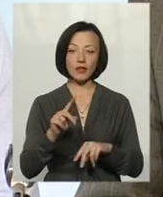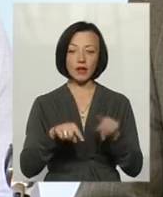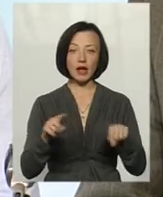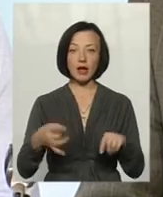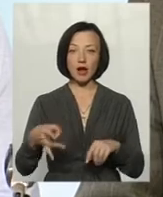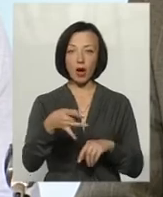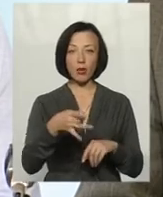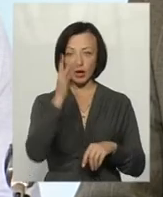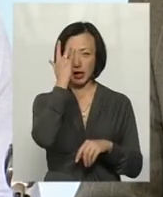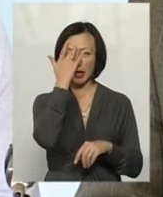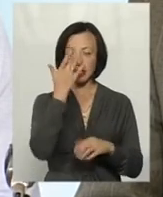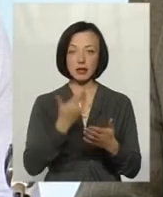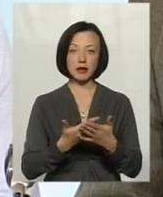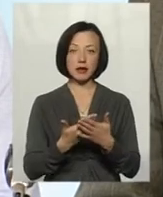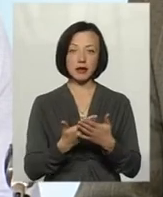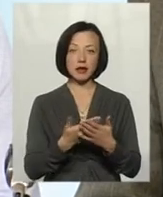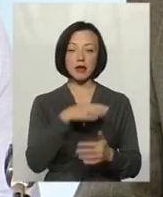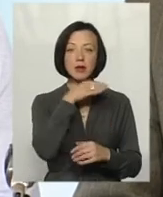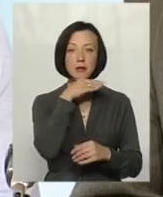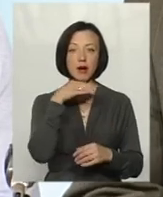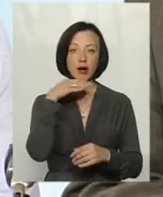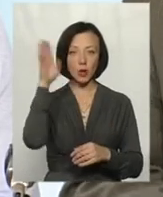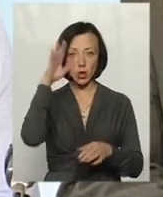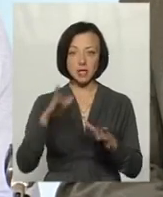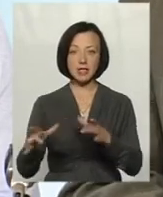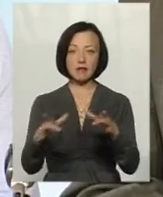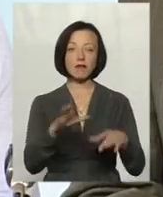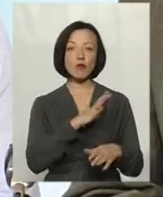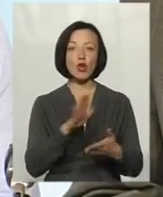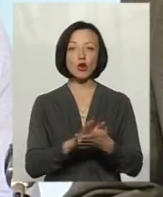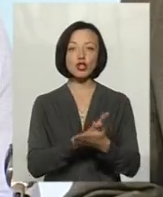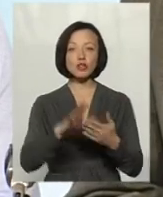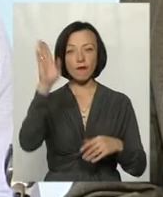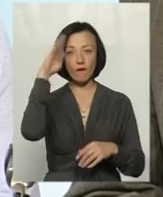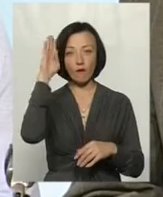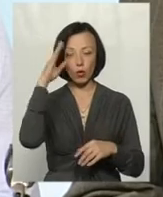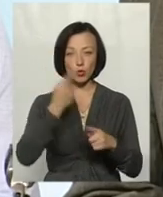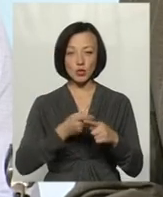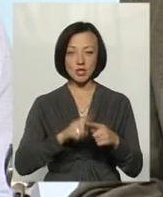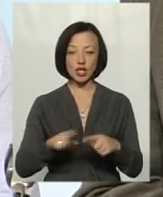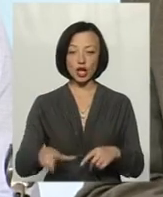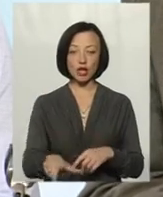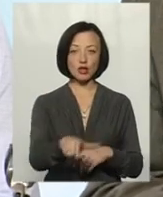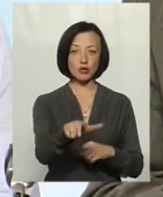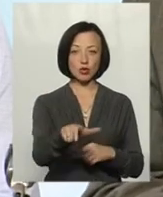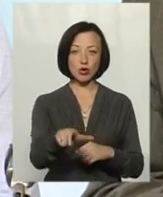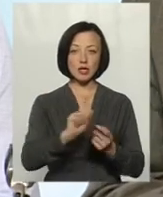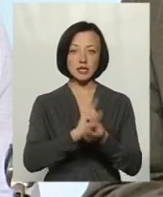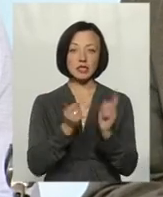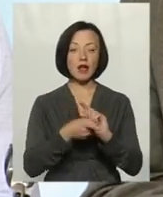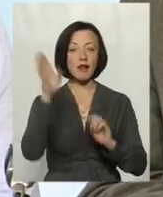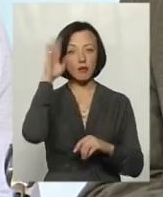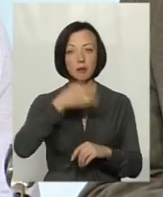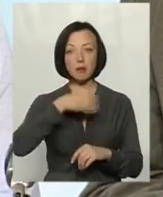районах Індії багато ставків. Було очищено воду цих річок, що стала вода